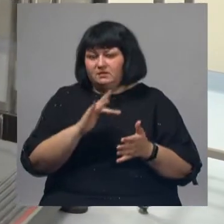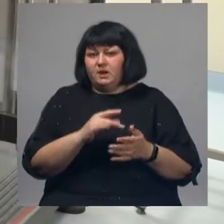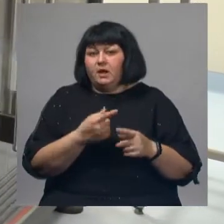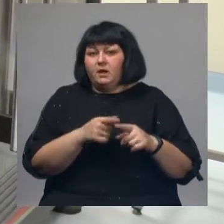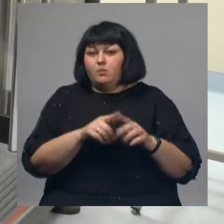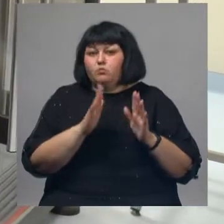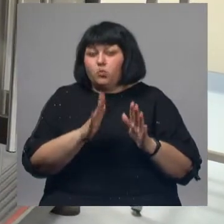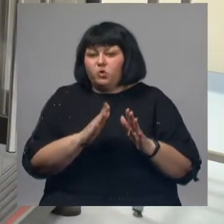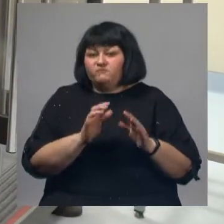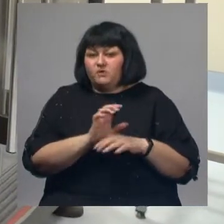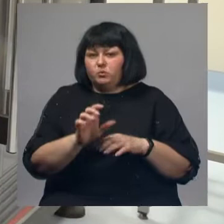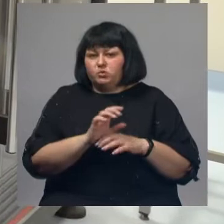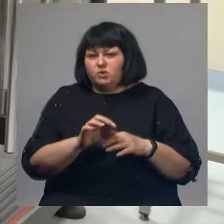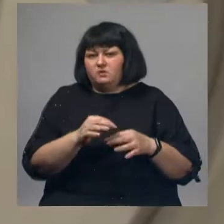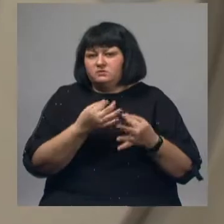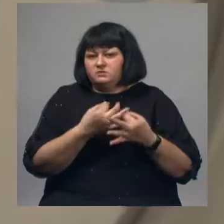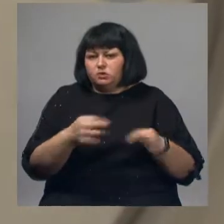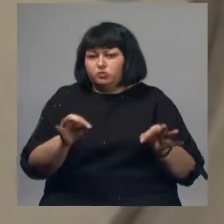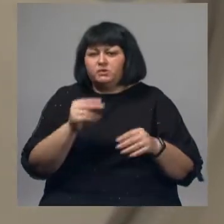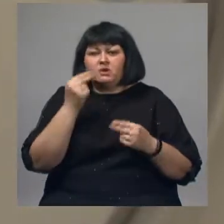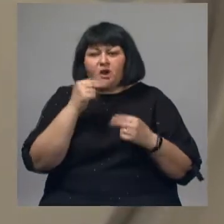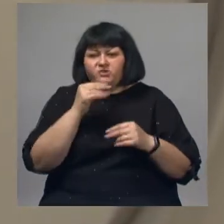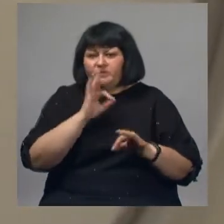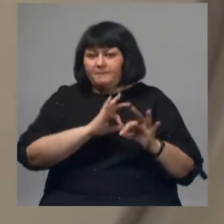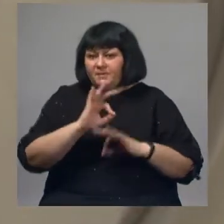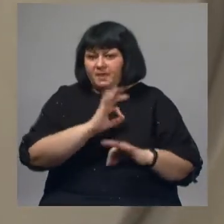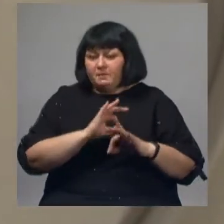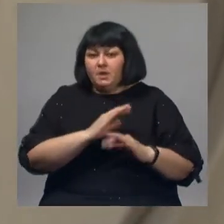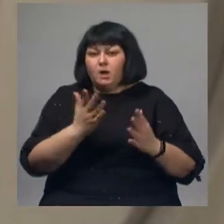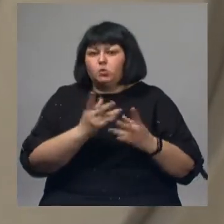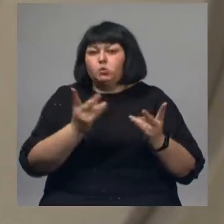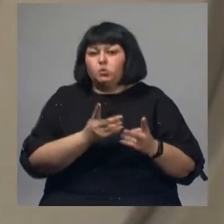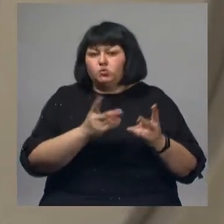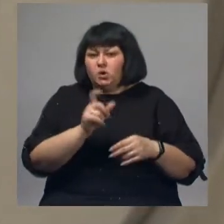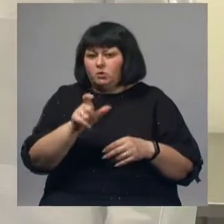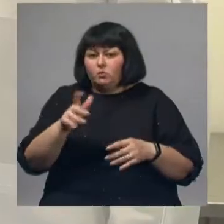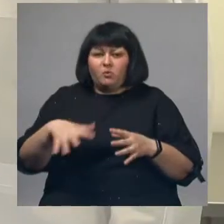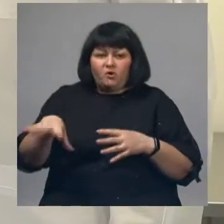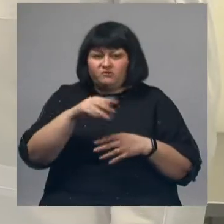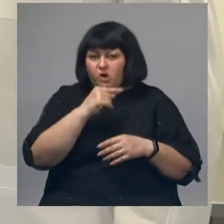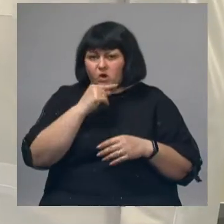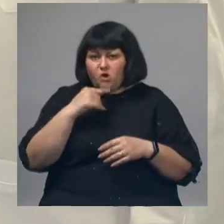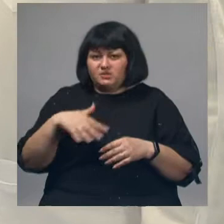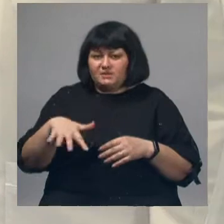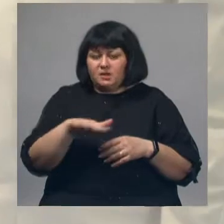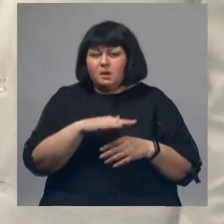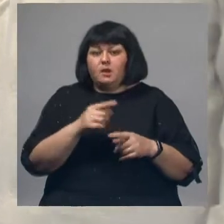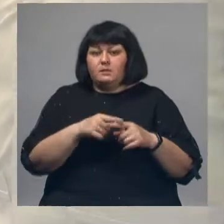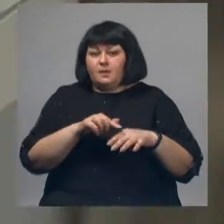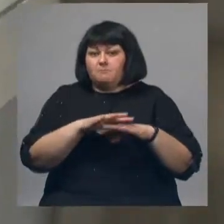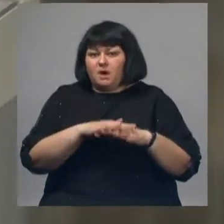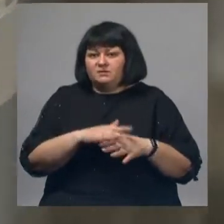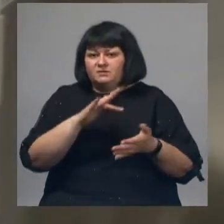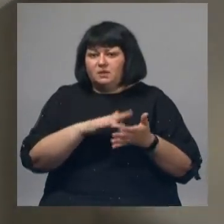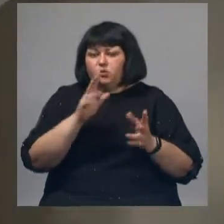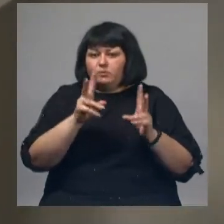Он будет выпускать доступные, а главное качественные медикаменты, в которых нуждаются пациенты по всей России. Также на базе центра будут